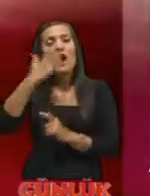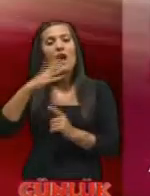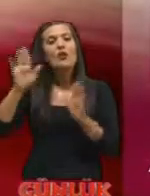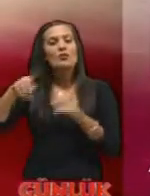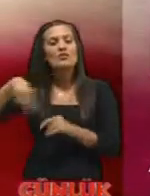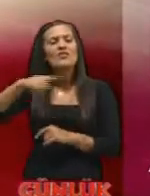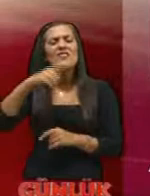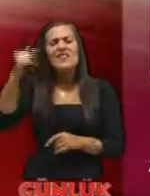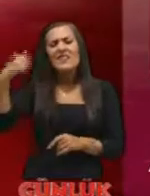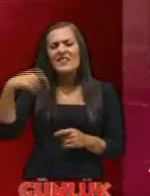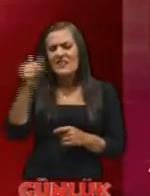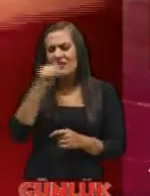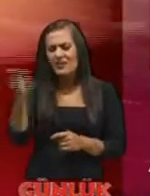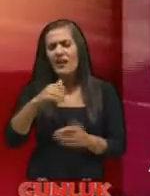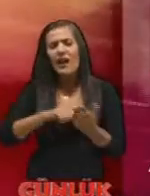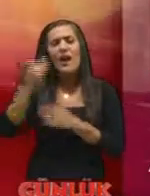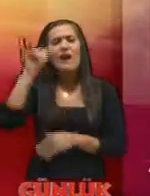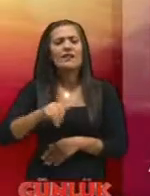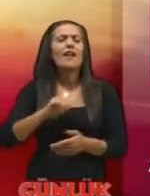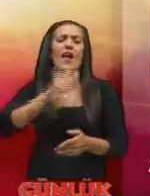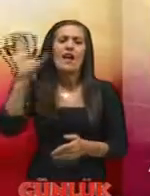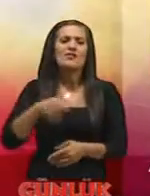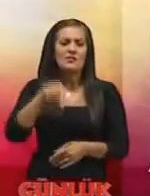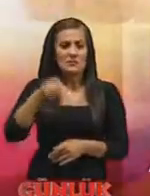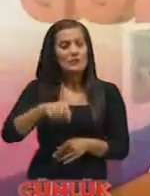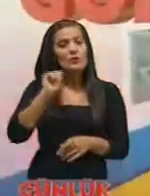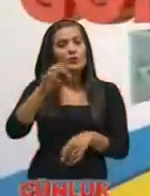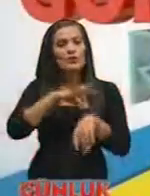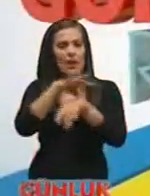itfaiyecilik hakkında her şey şimdi günlük rehberde